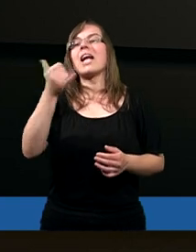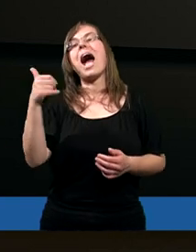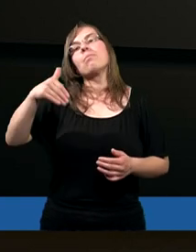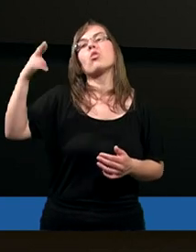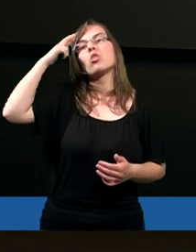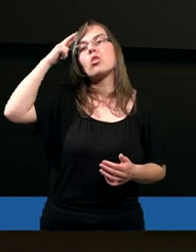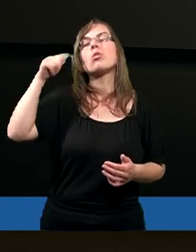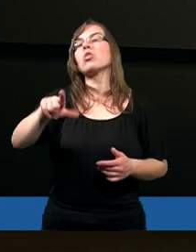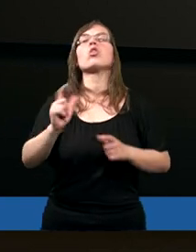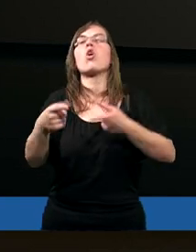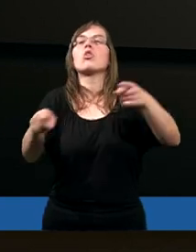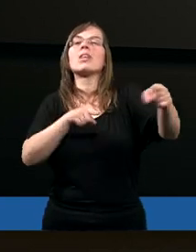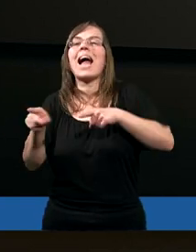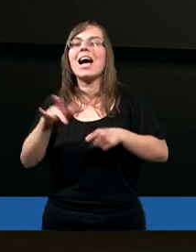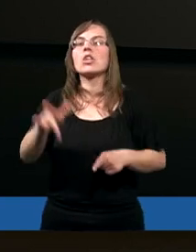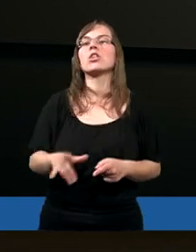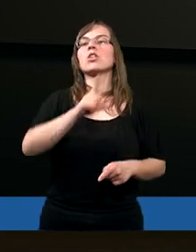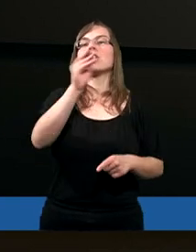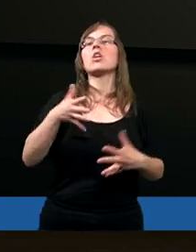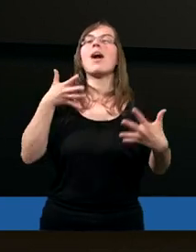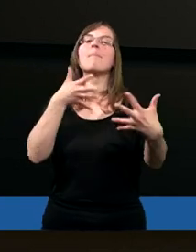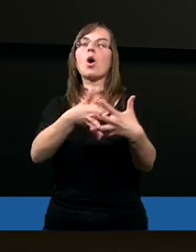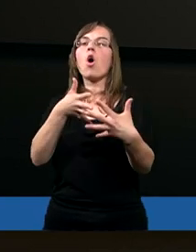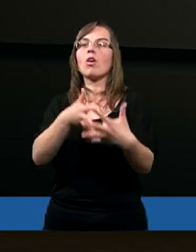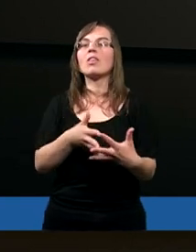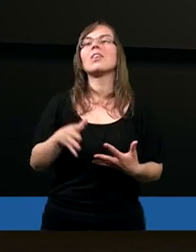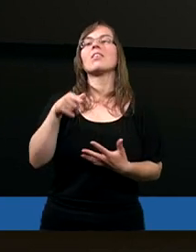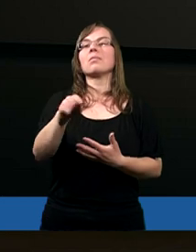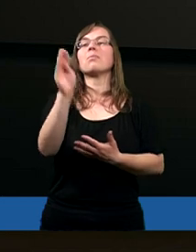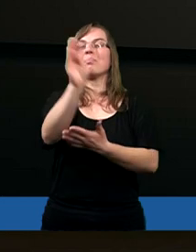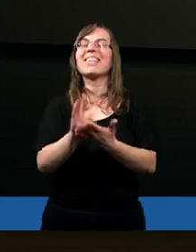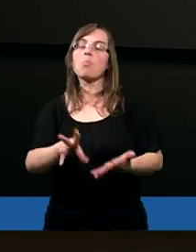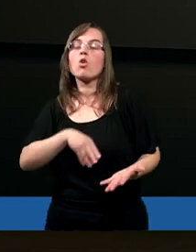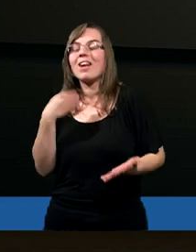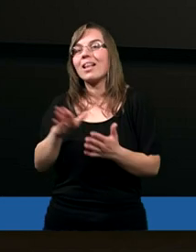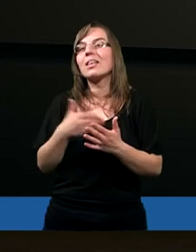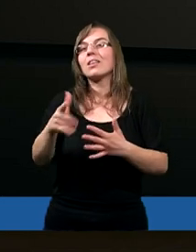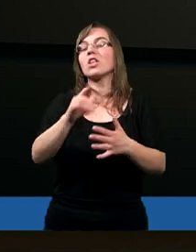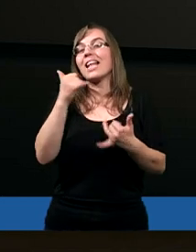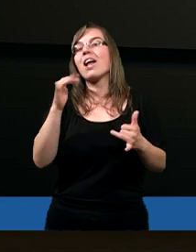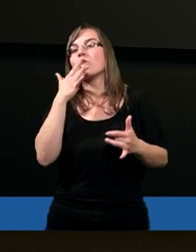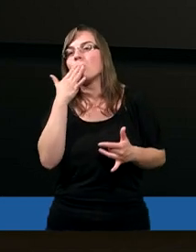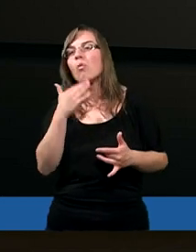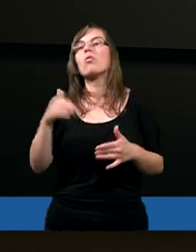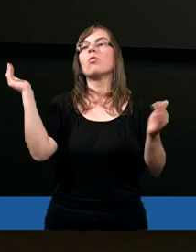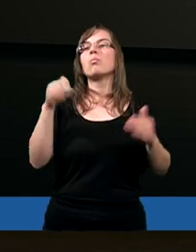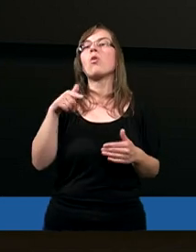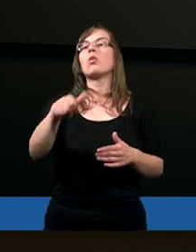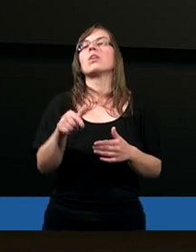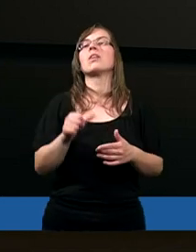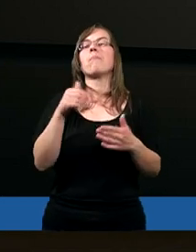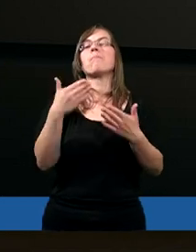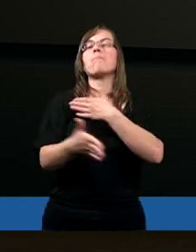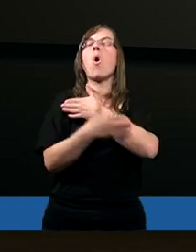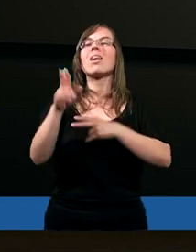Jak możemy rozumieć, co znaczy, że proroctwo, czyli Pismo Święte, inaczej mówiąc, nie podlega